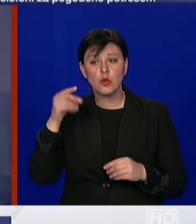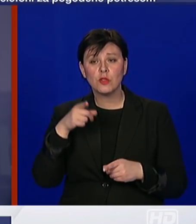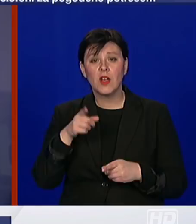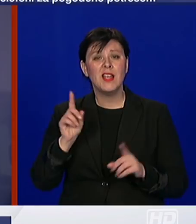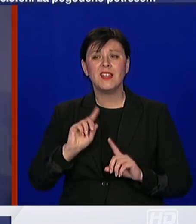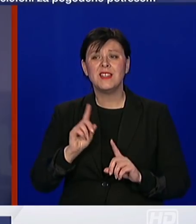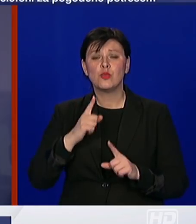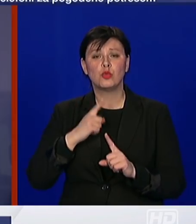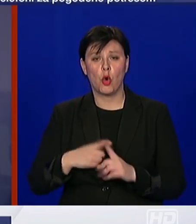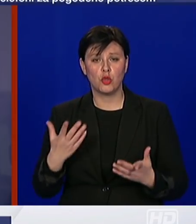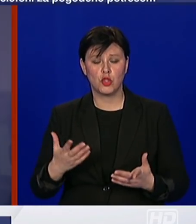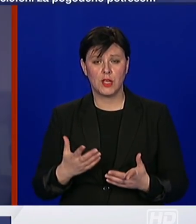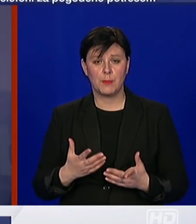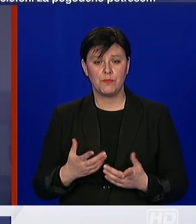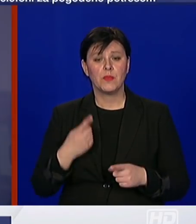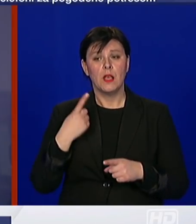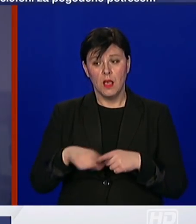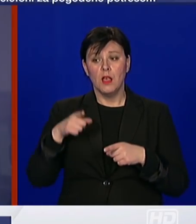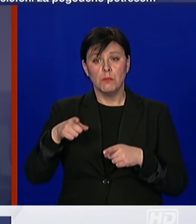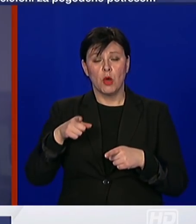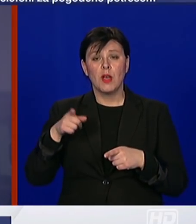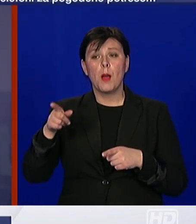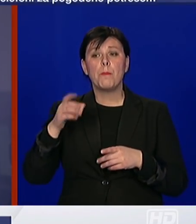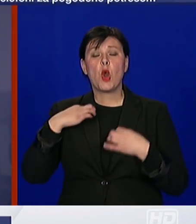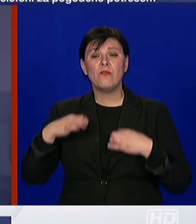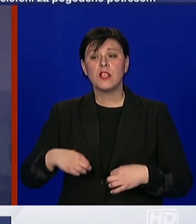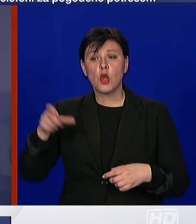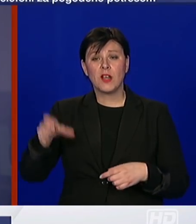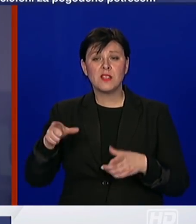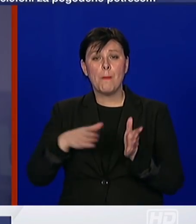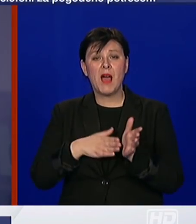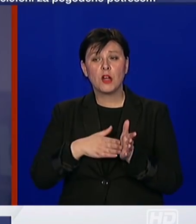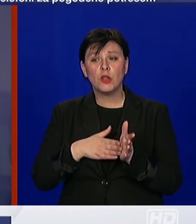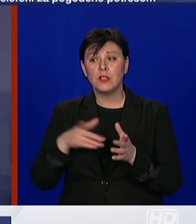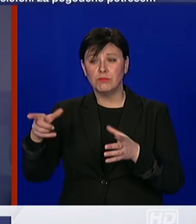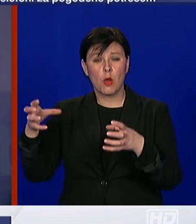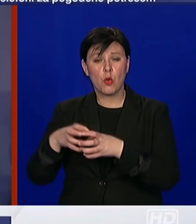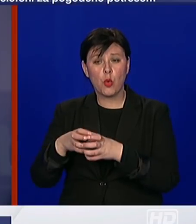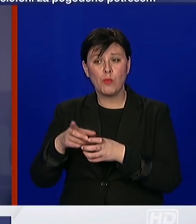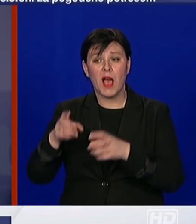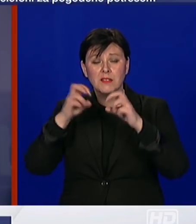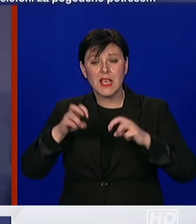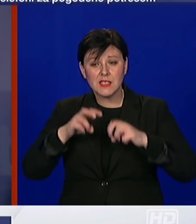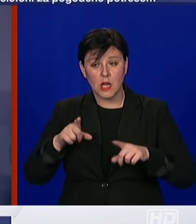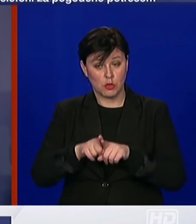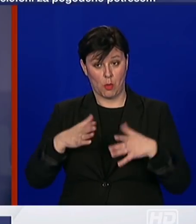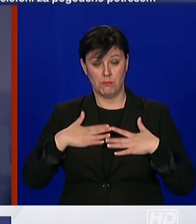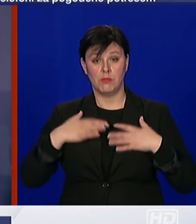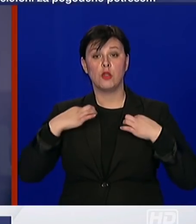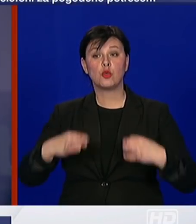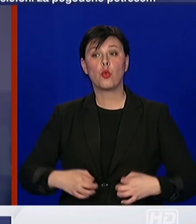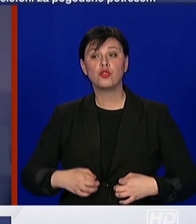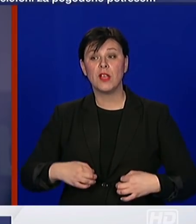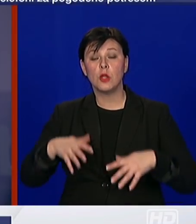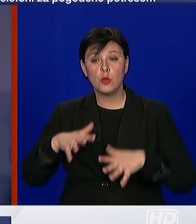nepouznani, pa zbog toga profesorica Markotić sa svojim timom provodi istraživanje i moji stručnjaci sudjeli u tome. Dakle, mi ćemo zajedno